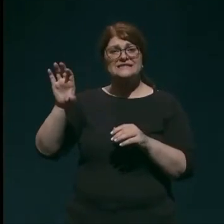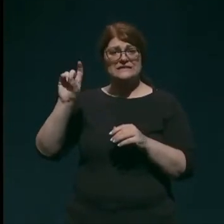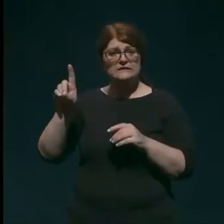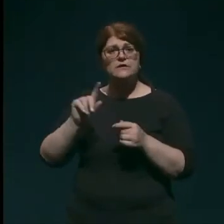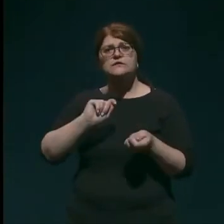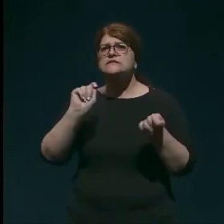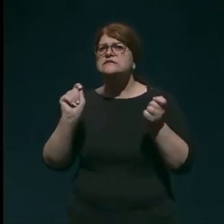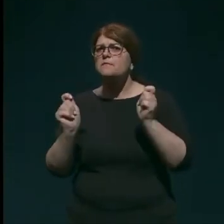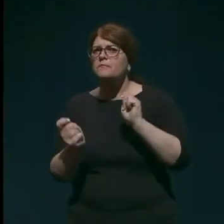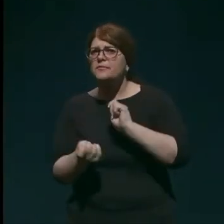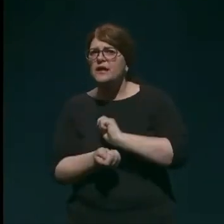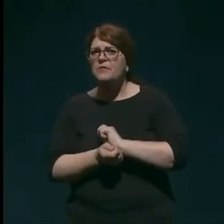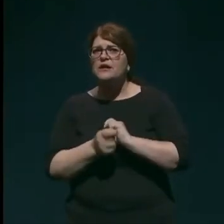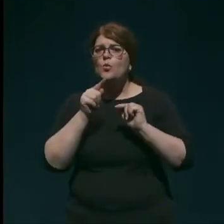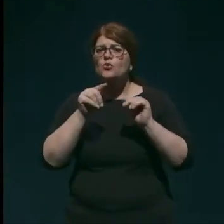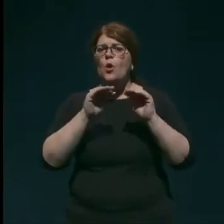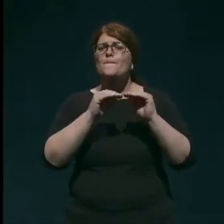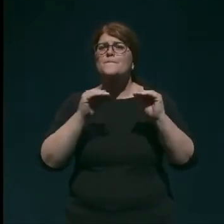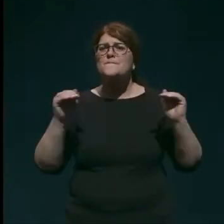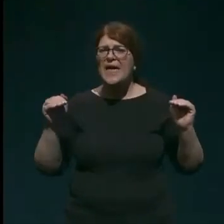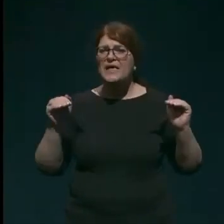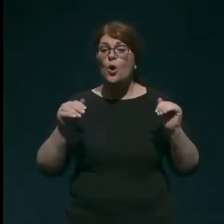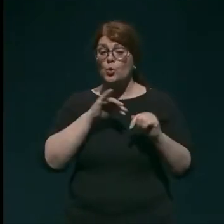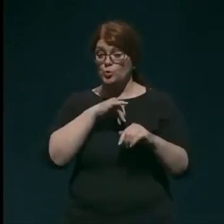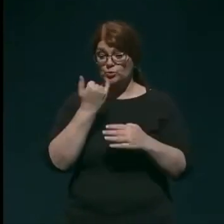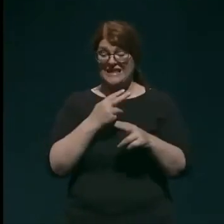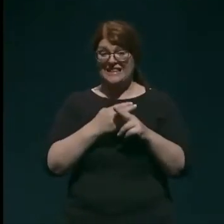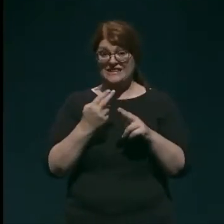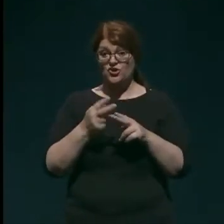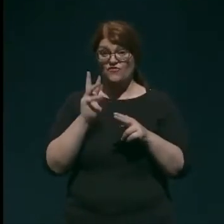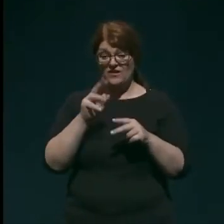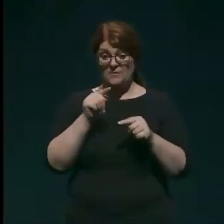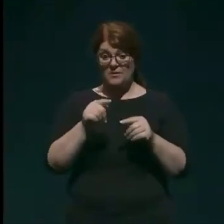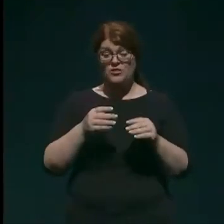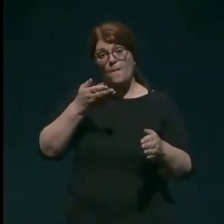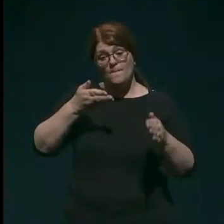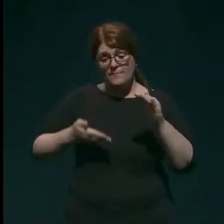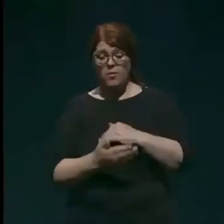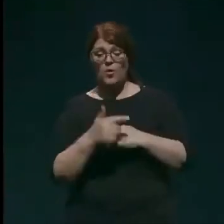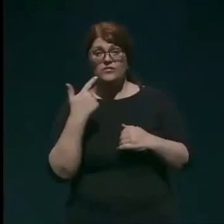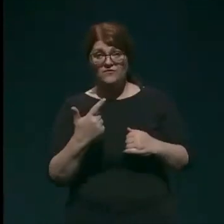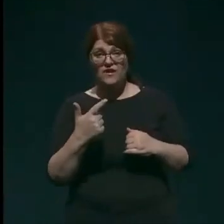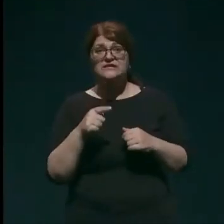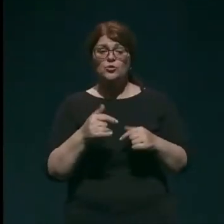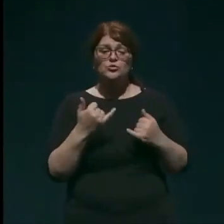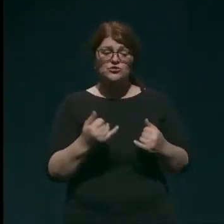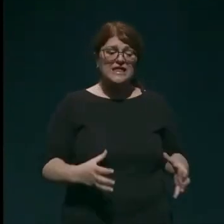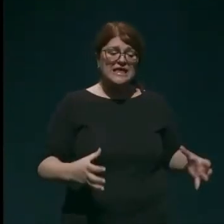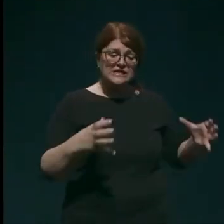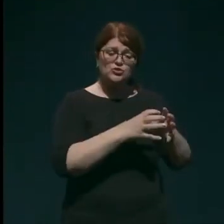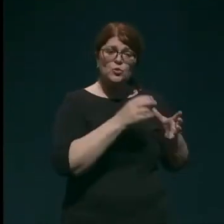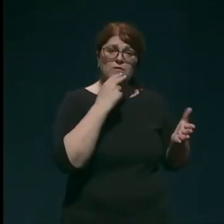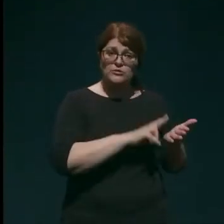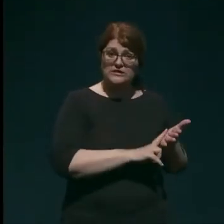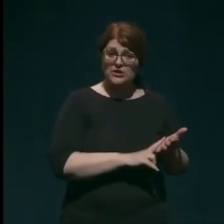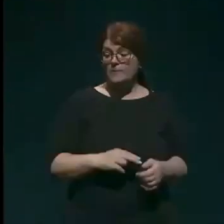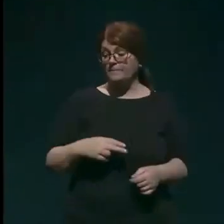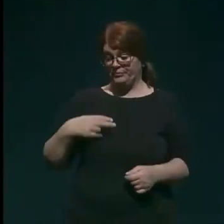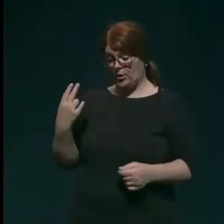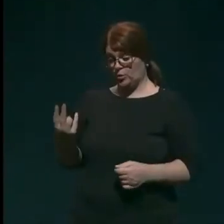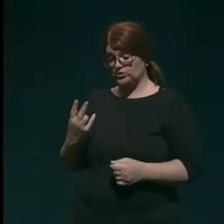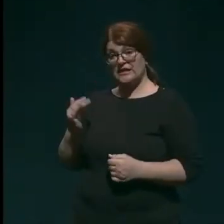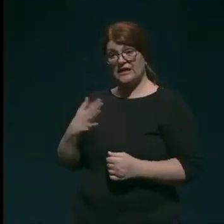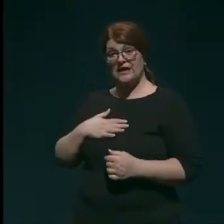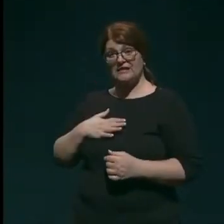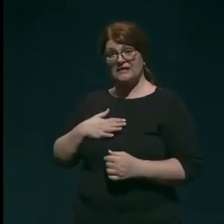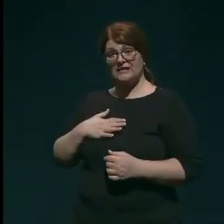nekako ta limit in zdaj so vse države, ki imajo to incidenco pod 20 združene skupaj. V Sloveniji, kjer je epidemiološka situacija